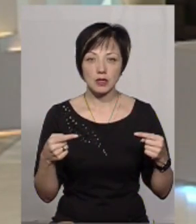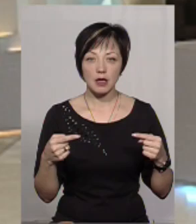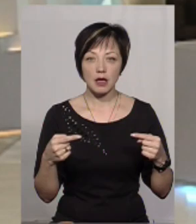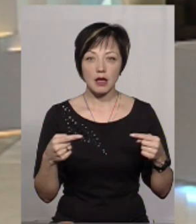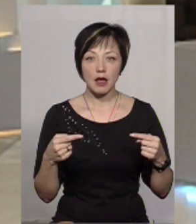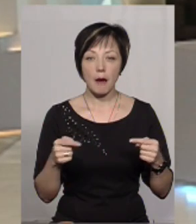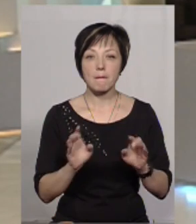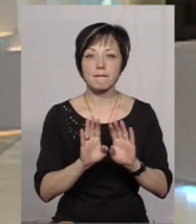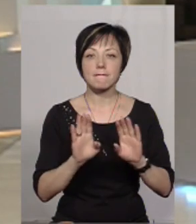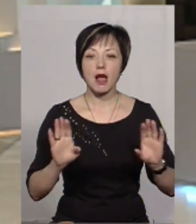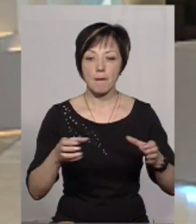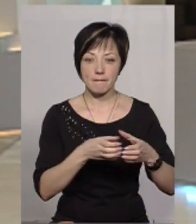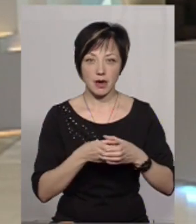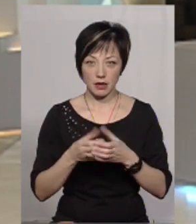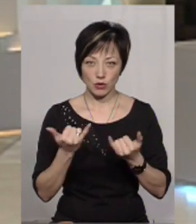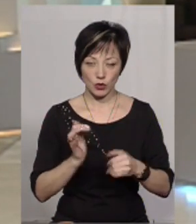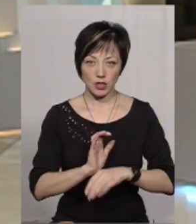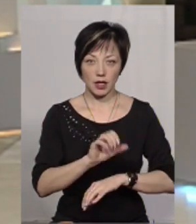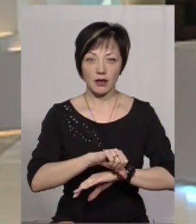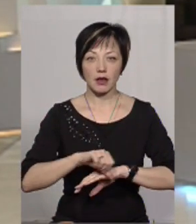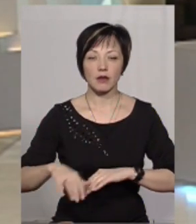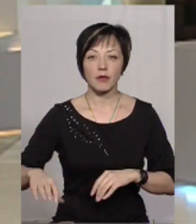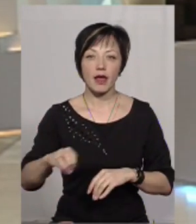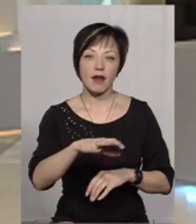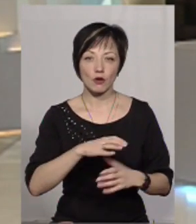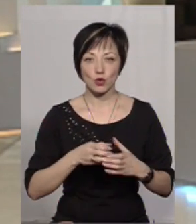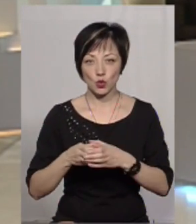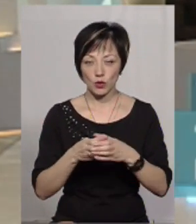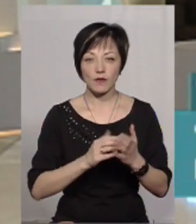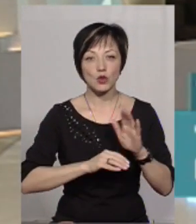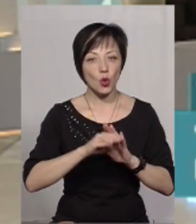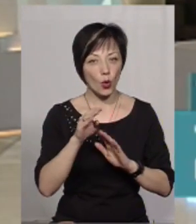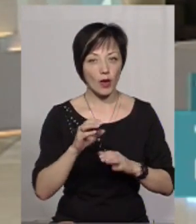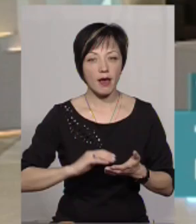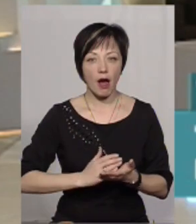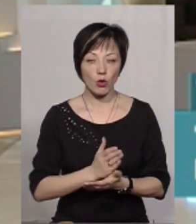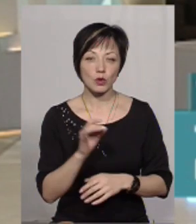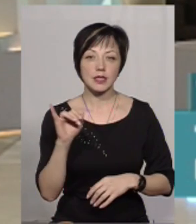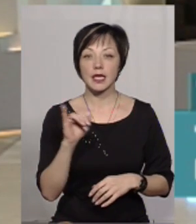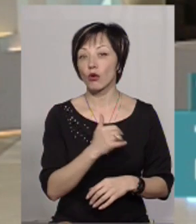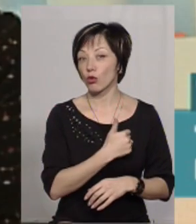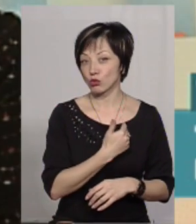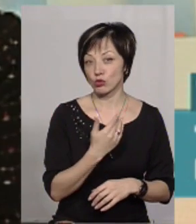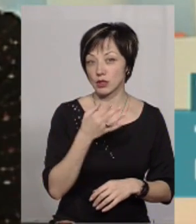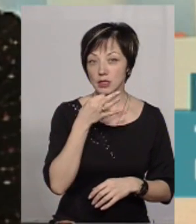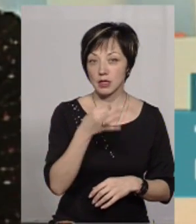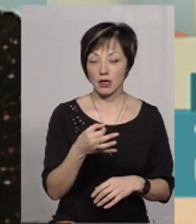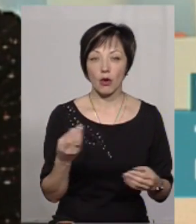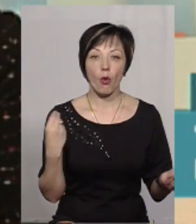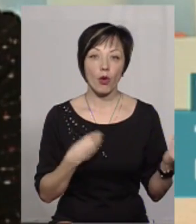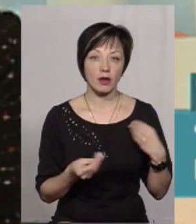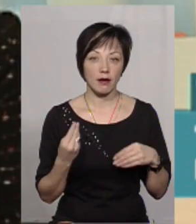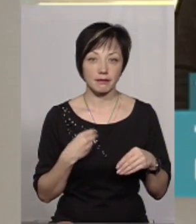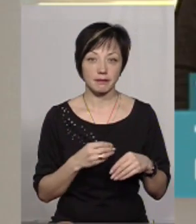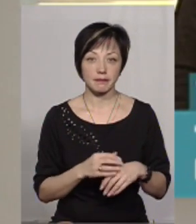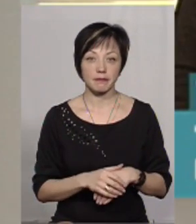меблі, сьогодні також ми експортуємо до Європейського Союзу досить високої якості. І хочу сказати, що одяг,